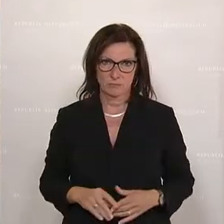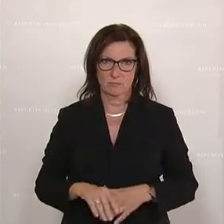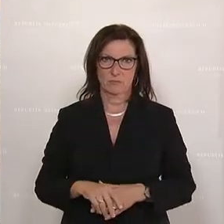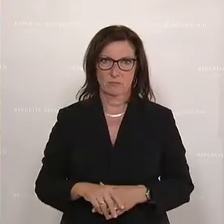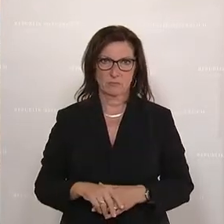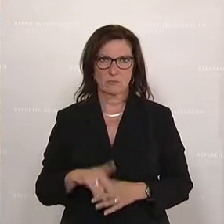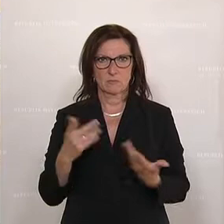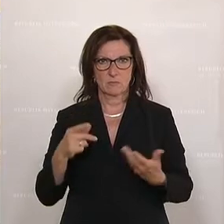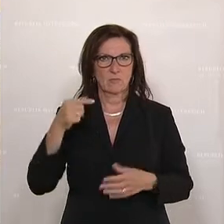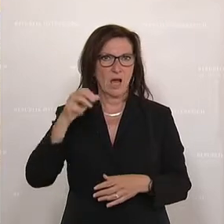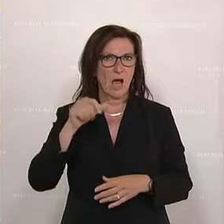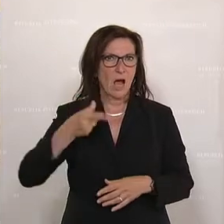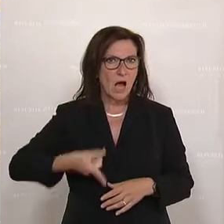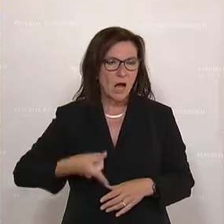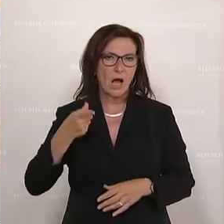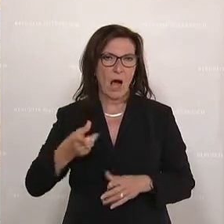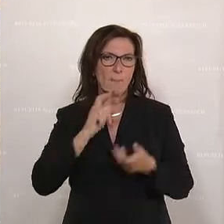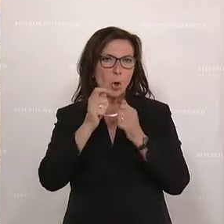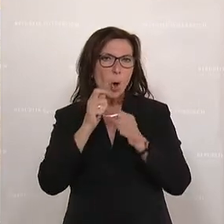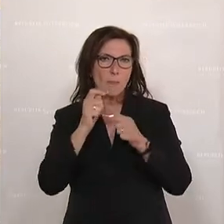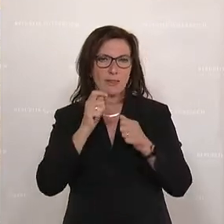auf Klimaschutz und auf Nachhaltigkeit in der Landwirtschaft geachtet werden.